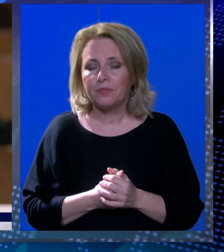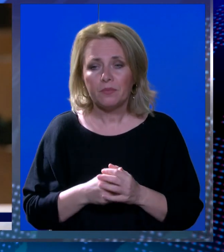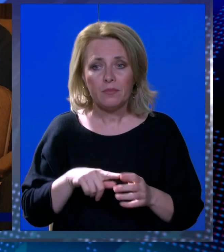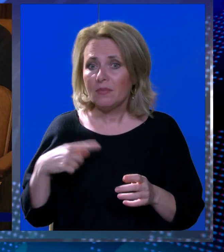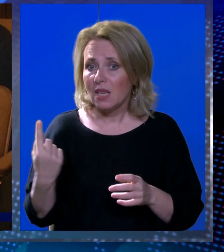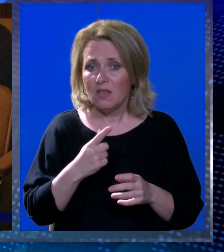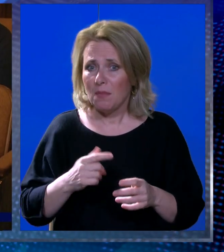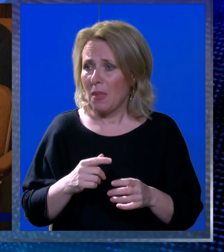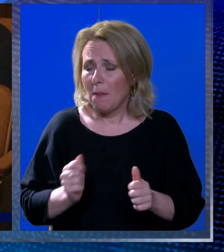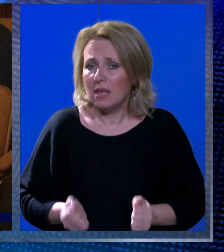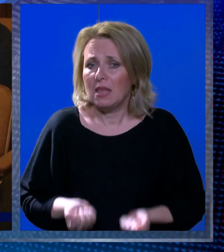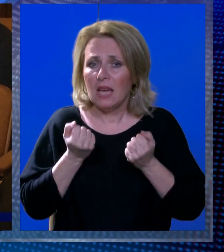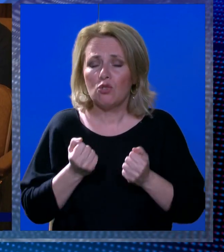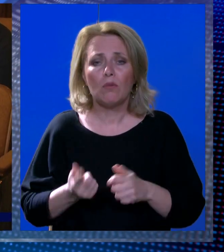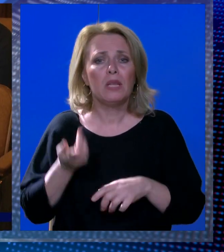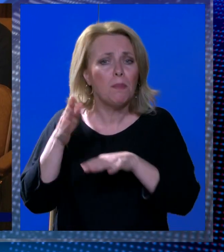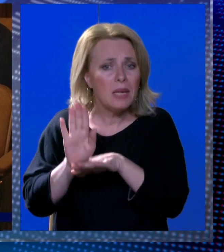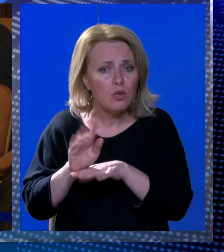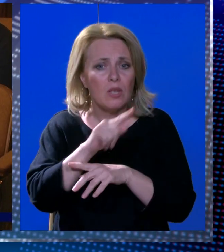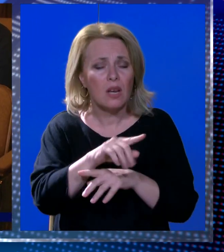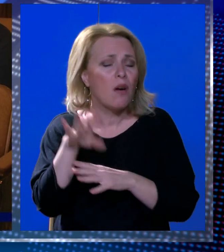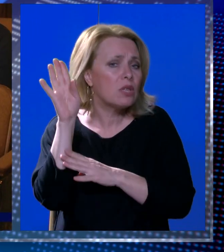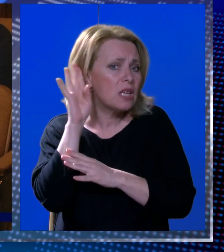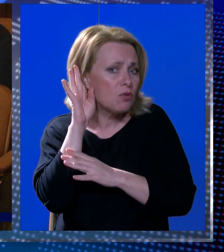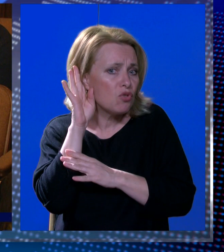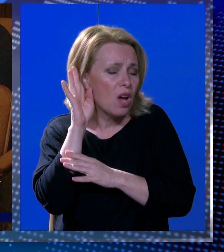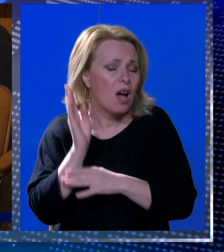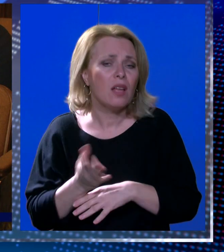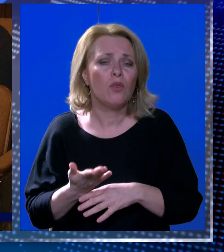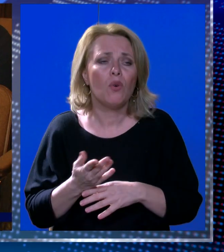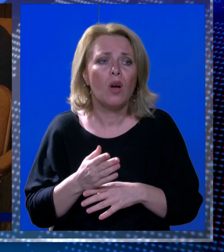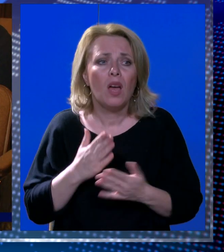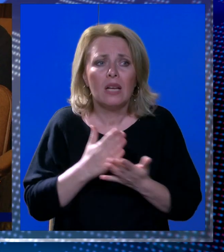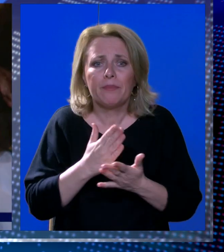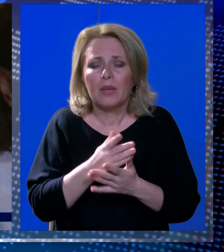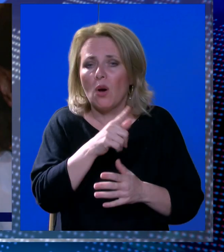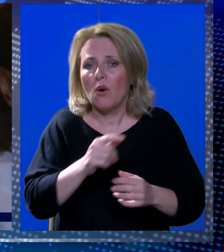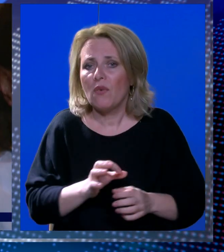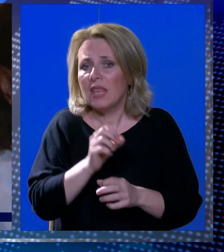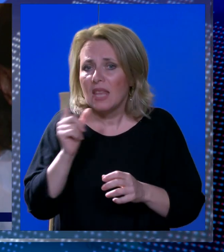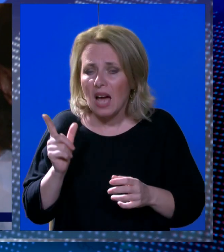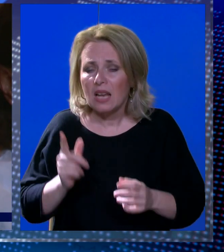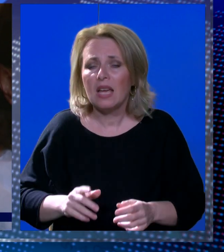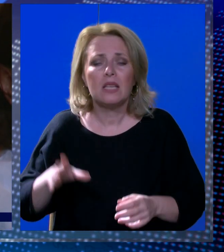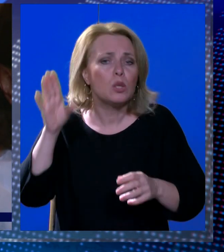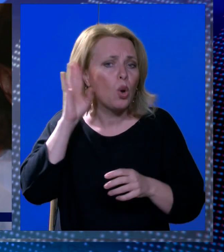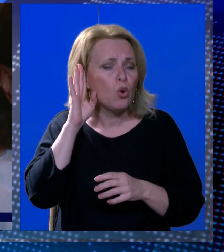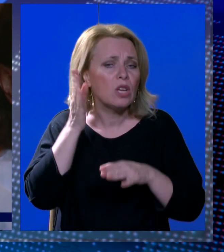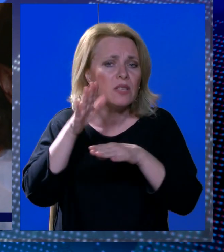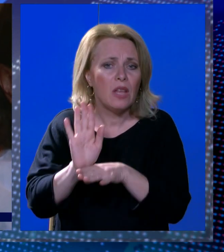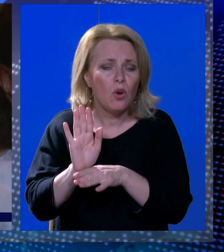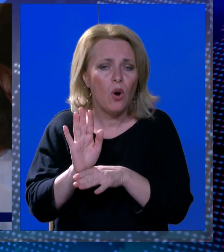biti na ovom saslušanju i izdržati ove dane, slušati svjedoke